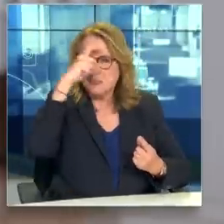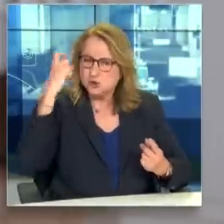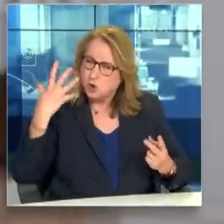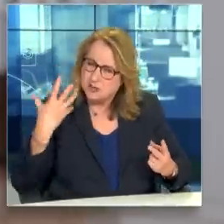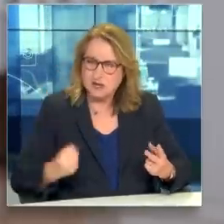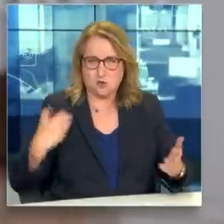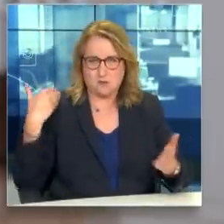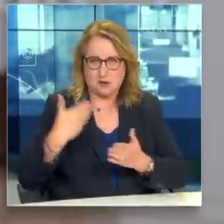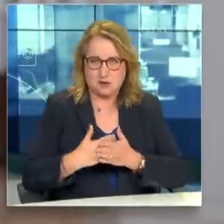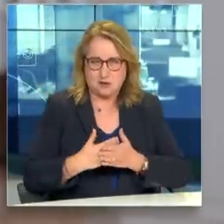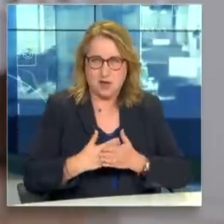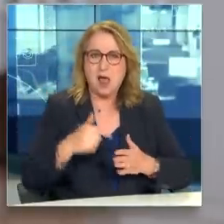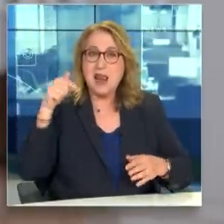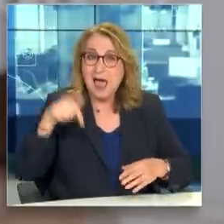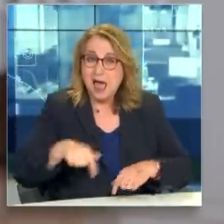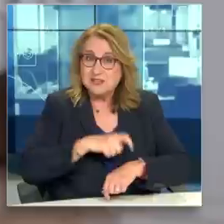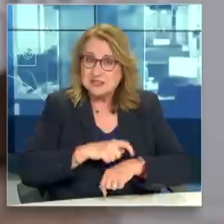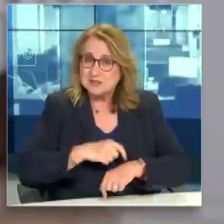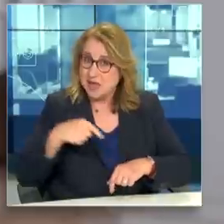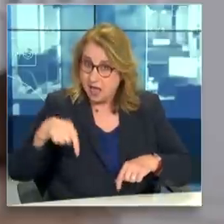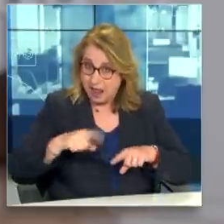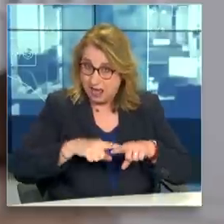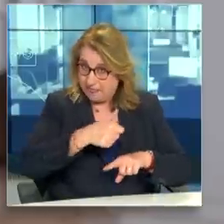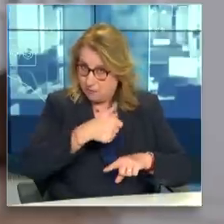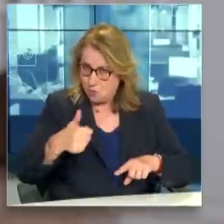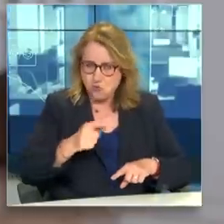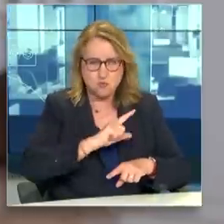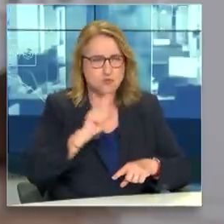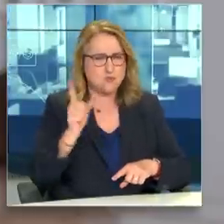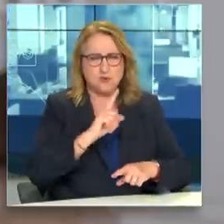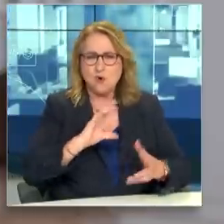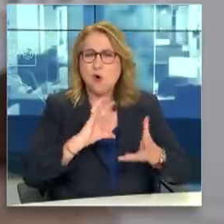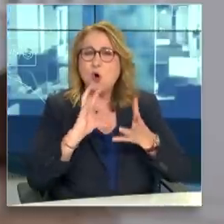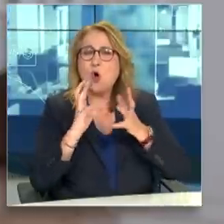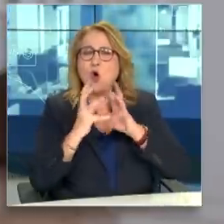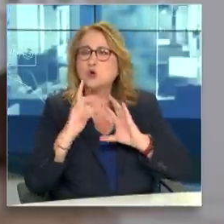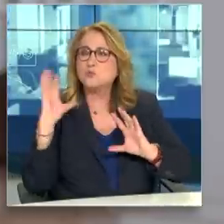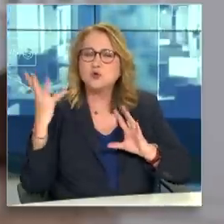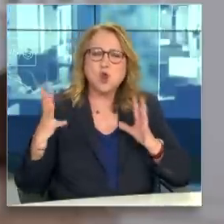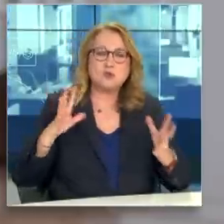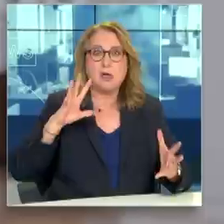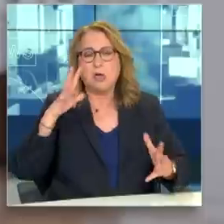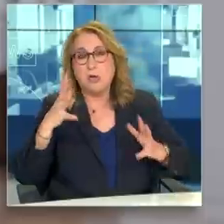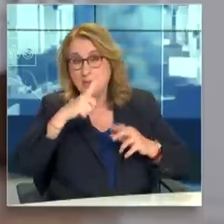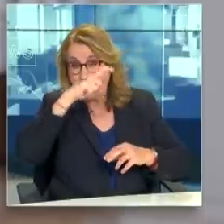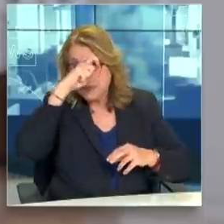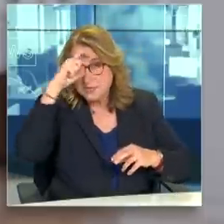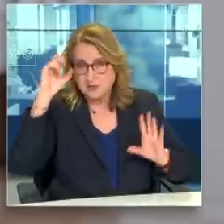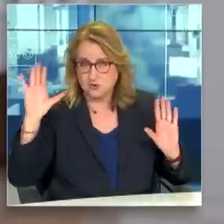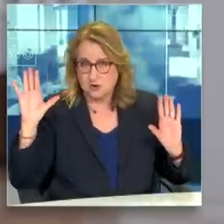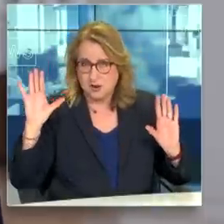έναν αβέβαιο και ασταθή πλανήτη. Μπορεί τα δύσκολα να φέρνονται πίσω μας, όμως θα διαβεβαιώνω. Οι δυσκολίες δεν θα λείψουν.